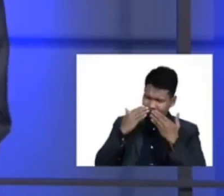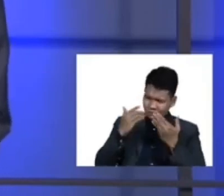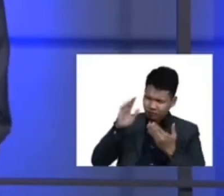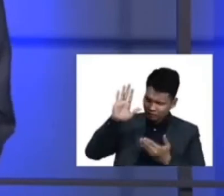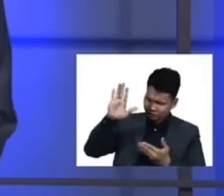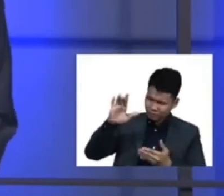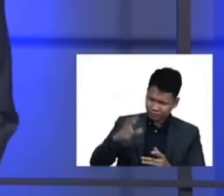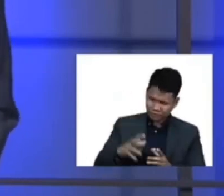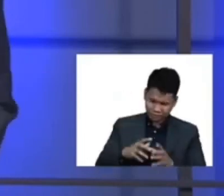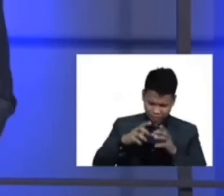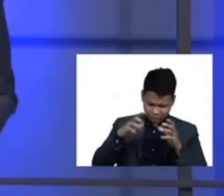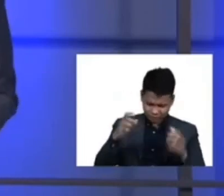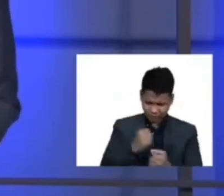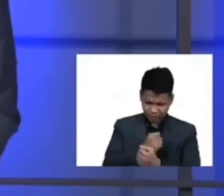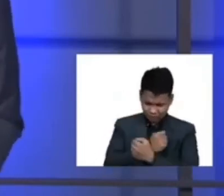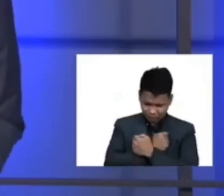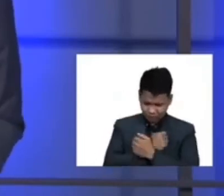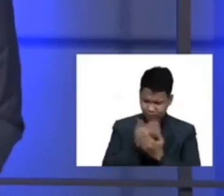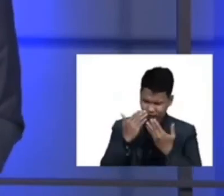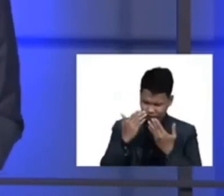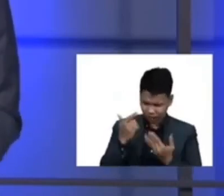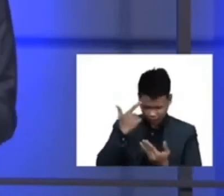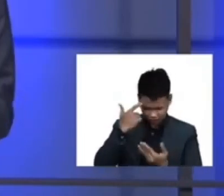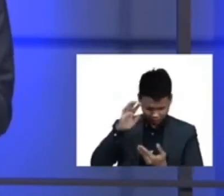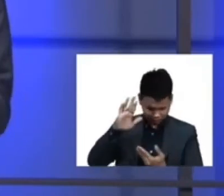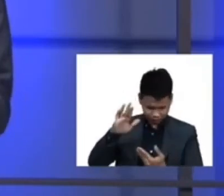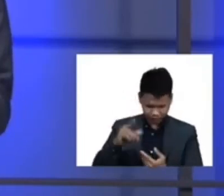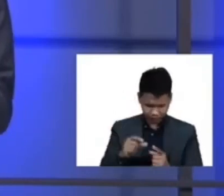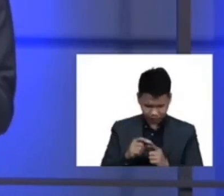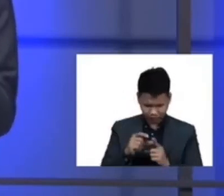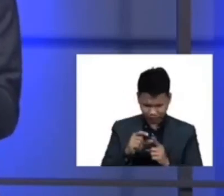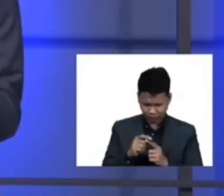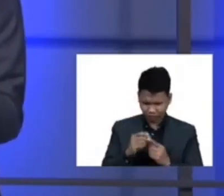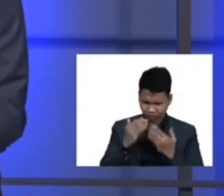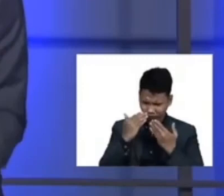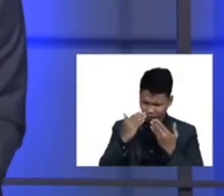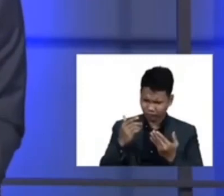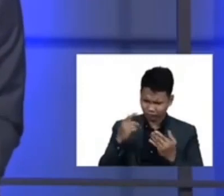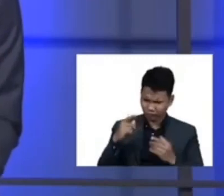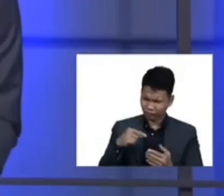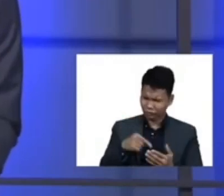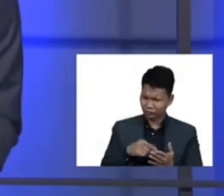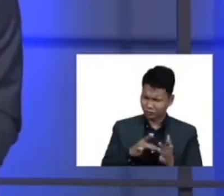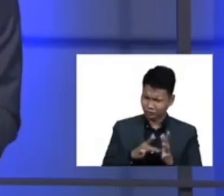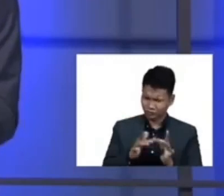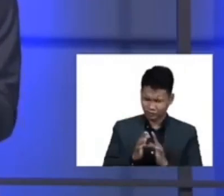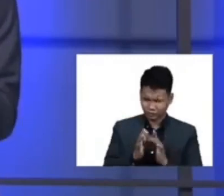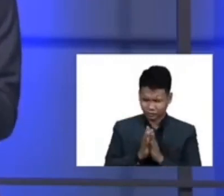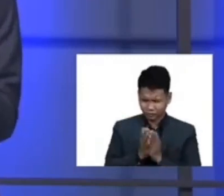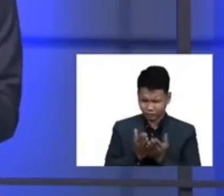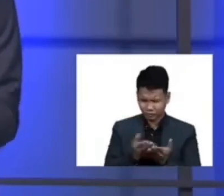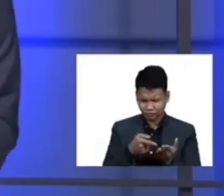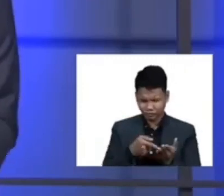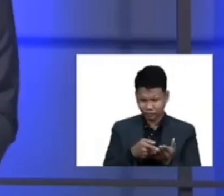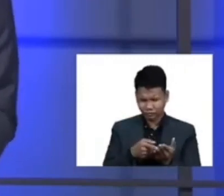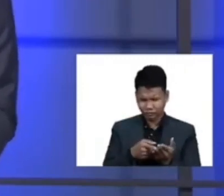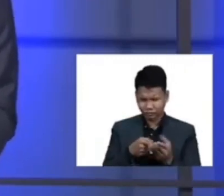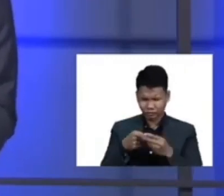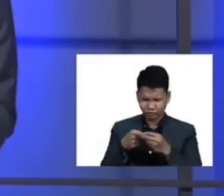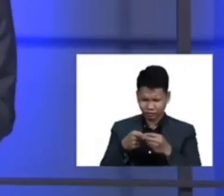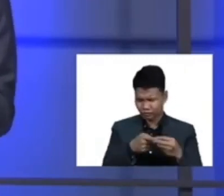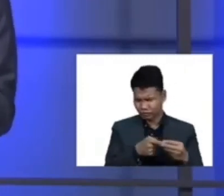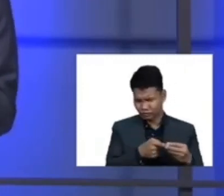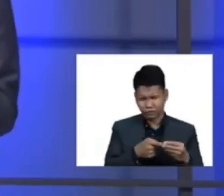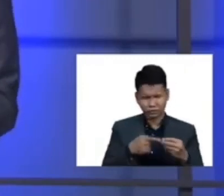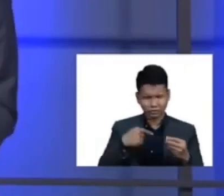thank you for your word thank you for this manual that you have given us